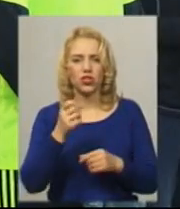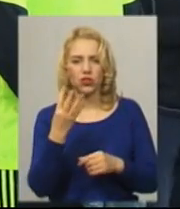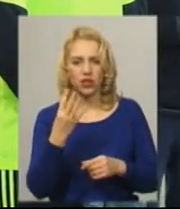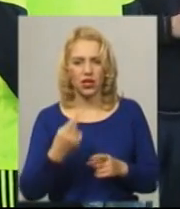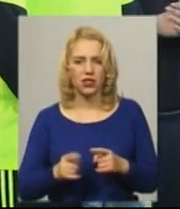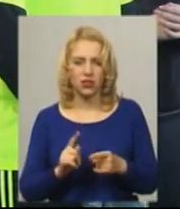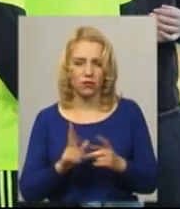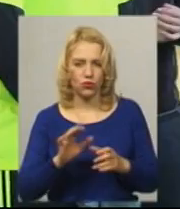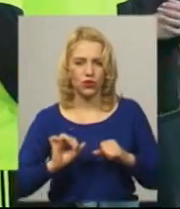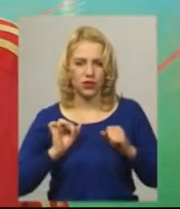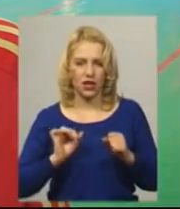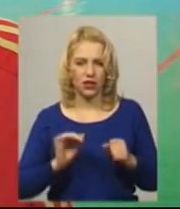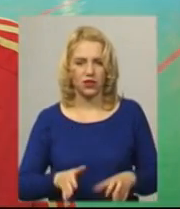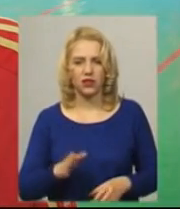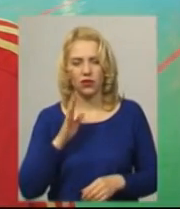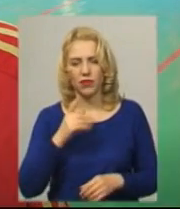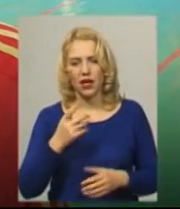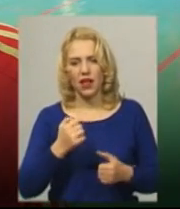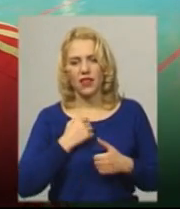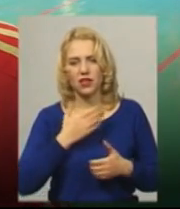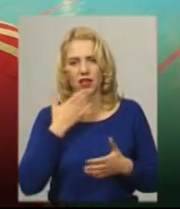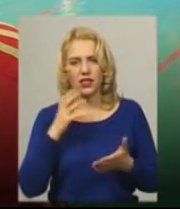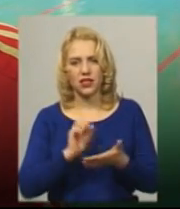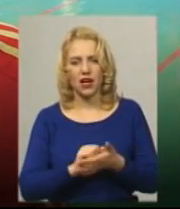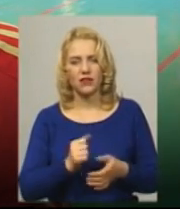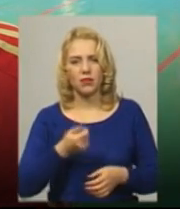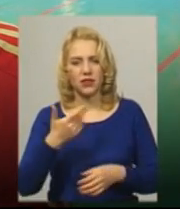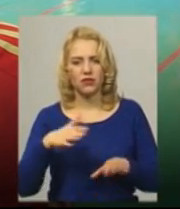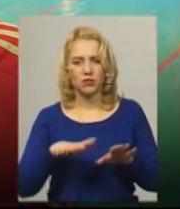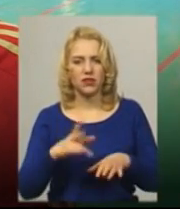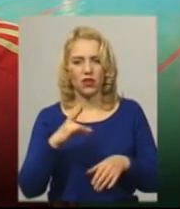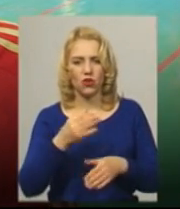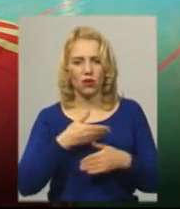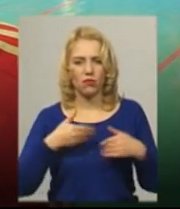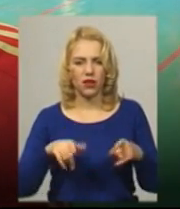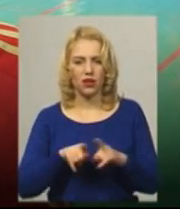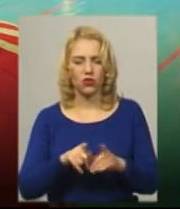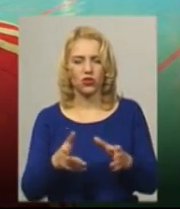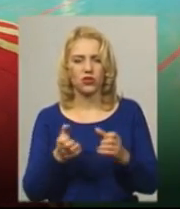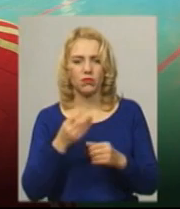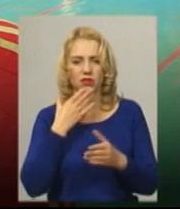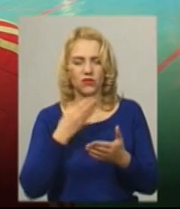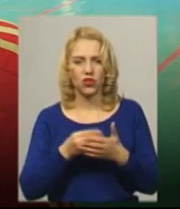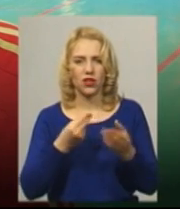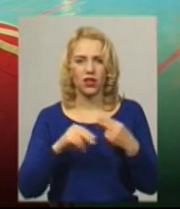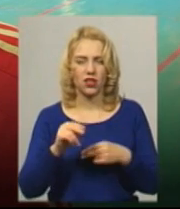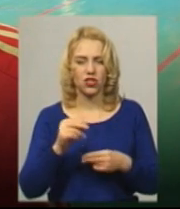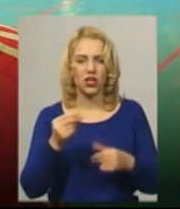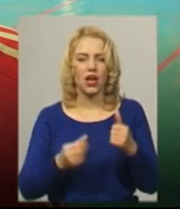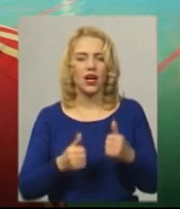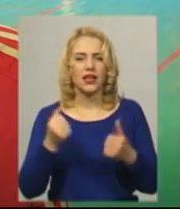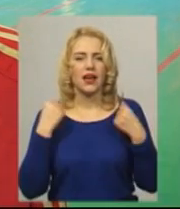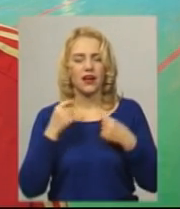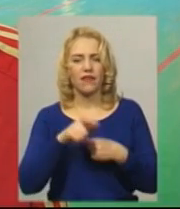старатиметься ще краще. На жаль, ми не зайняли призові місця, але ми теж отримали своїх кращих гравців. Ми вже